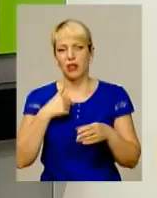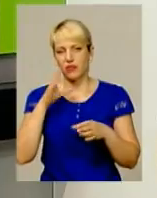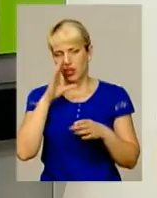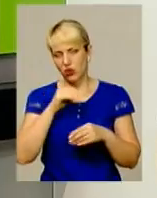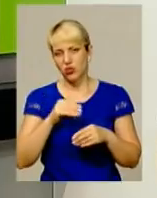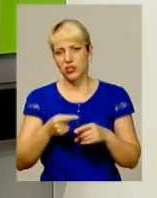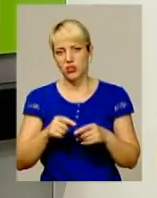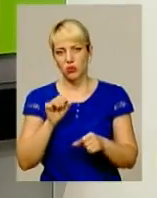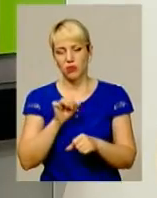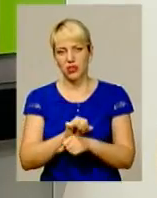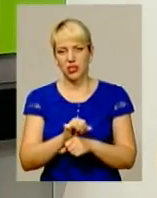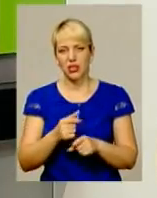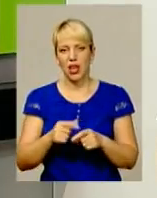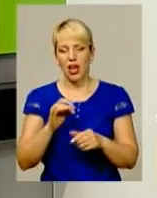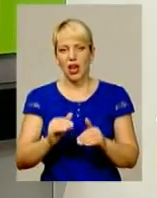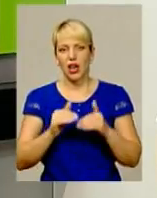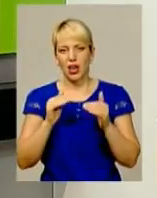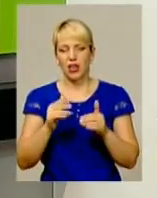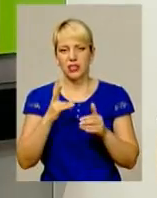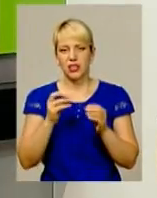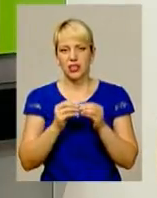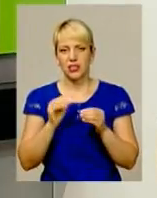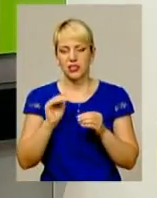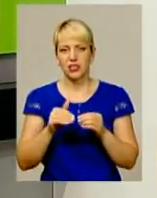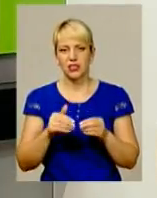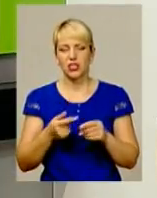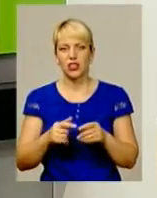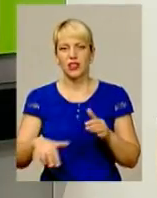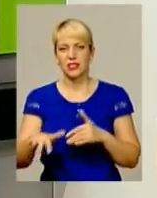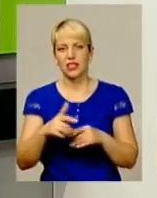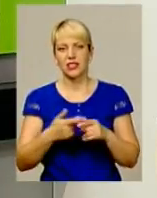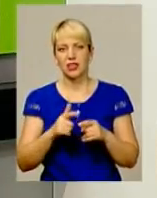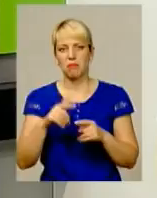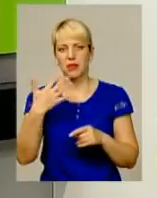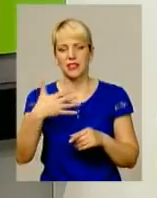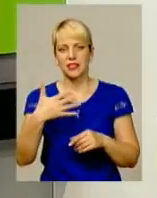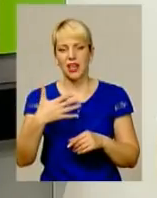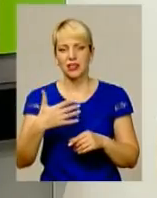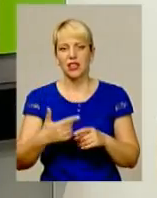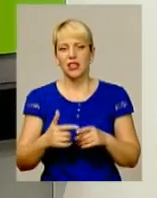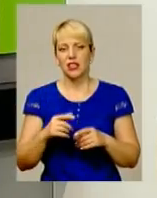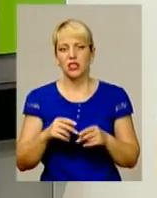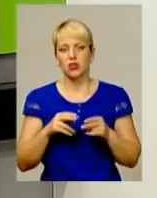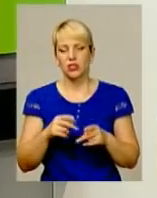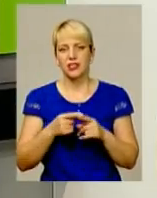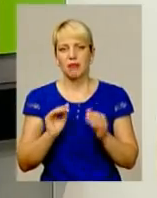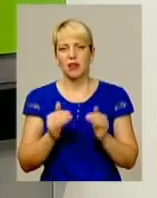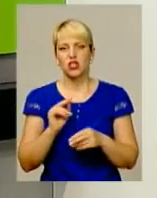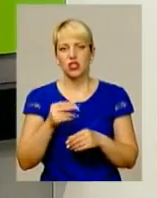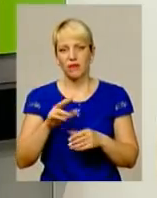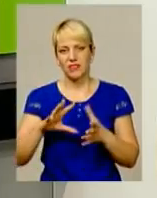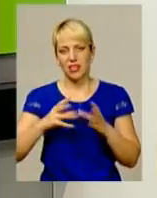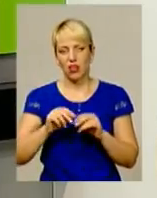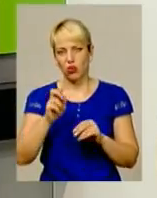рівень злочинності на 10 тисяч населення, він складає 50 злочинів, що суттєво нижче середнього державного показника. Цей